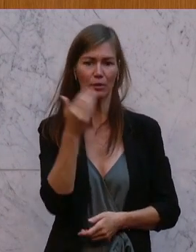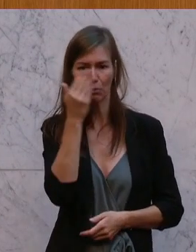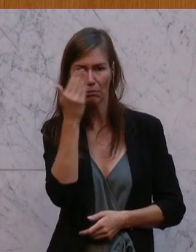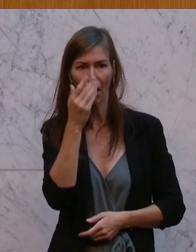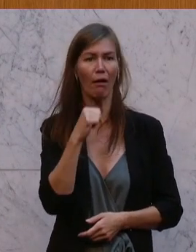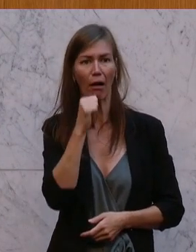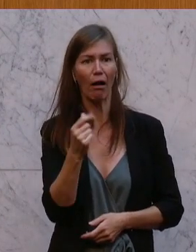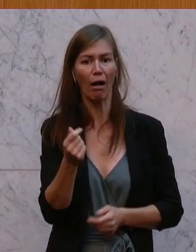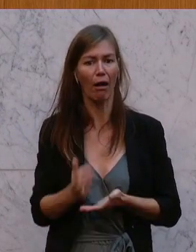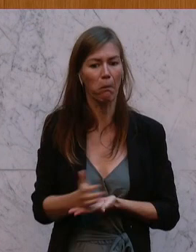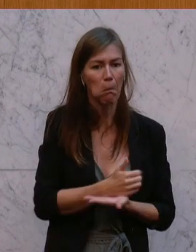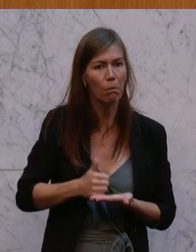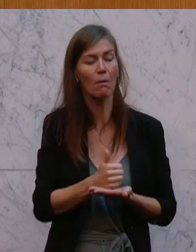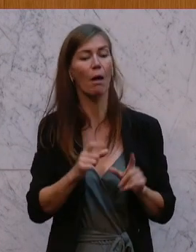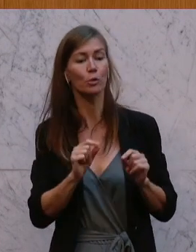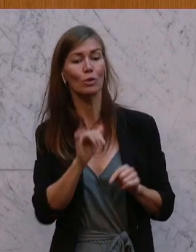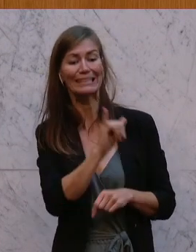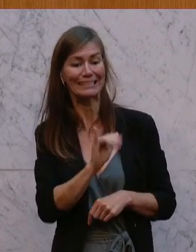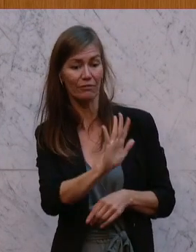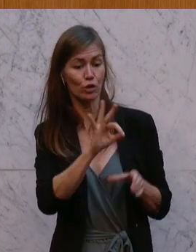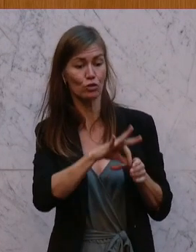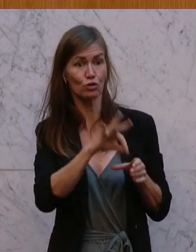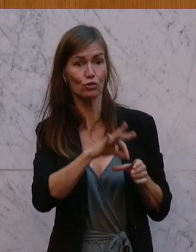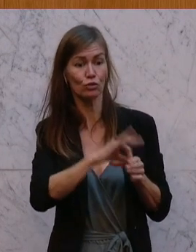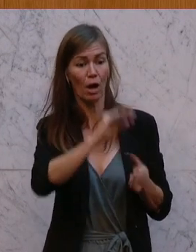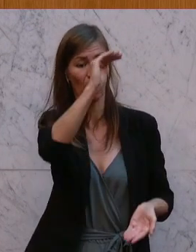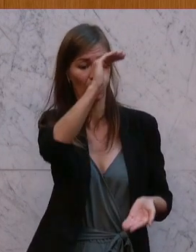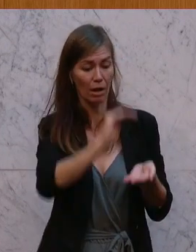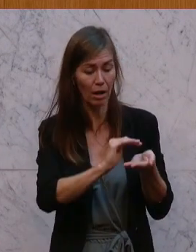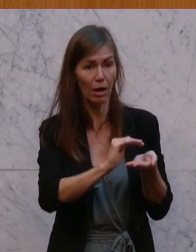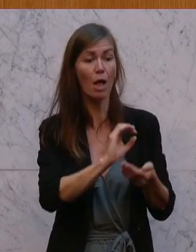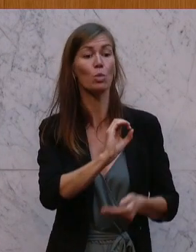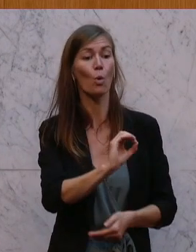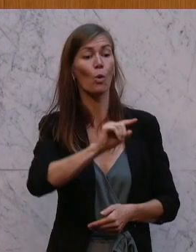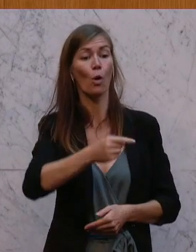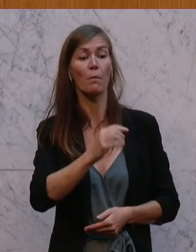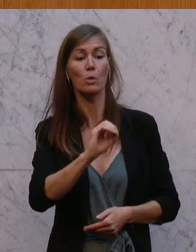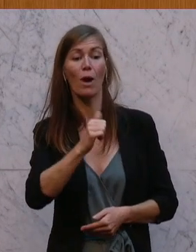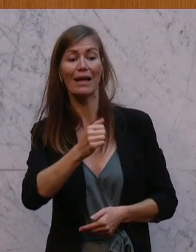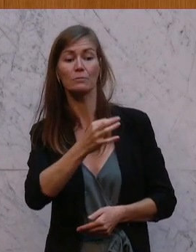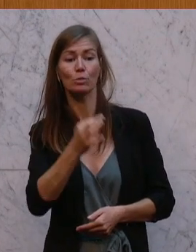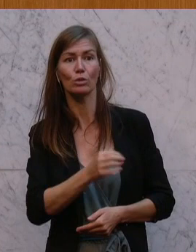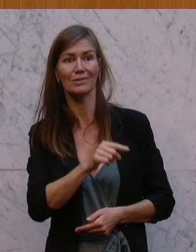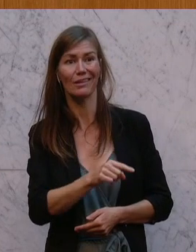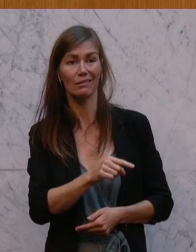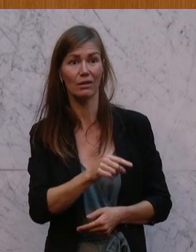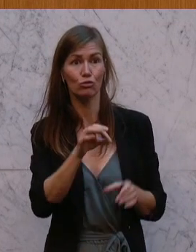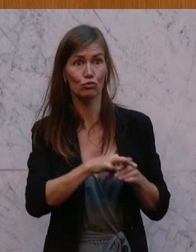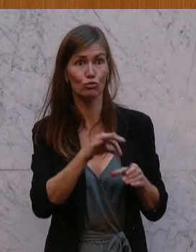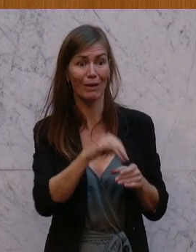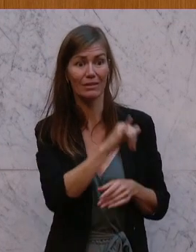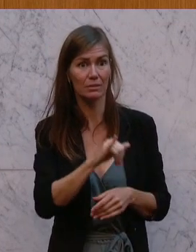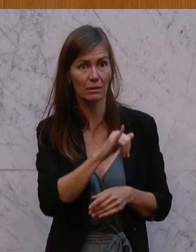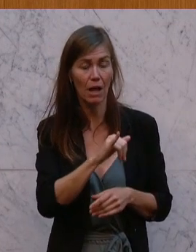die Zinsen für diese Sparerinnen und Sparer auf 0,01 Prozent gesenkt. Und da ist auch die